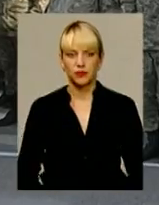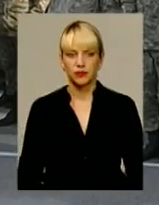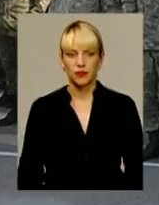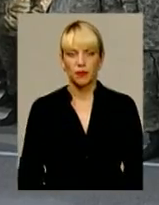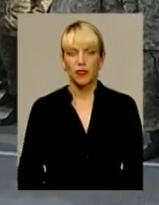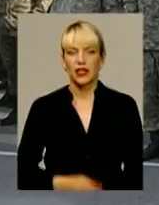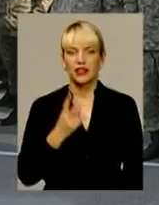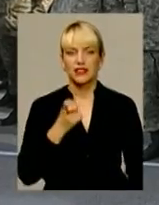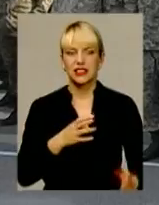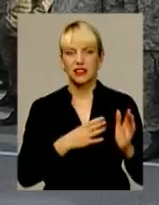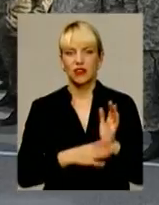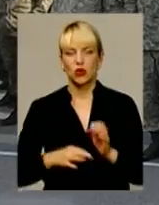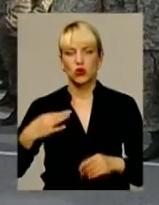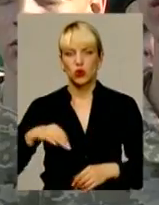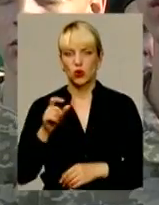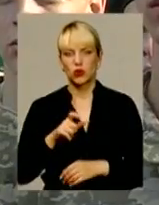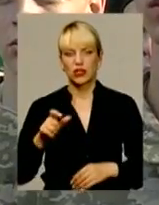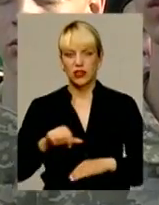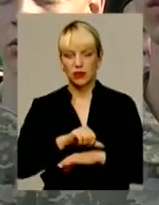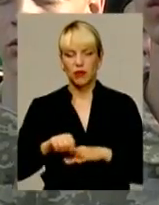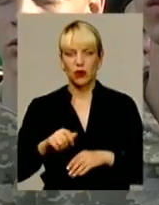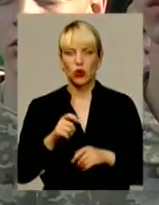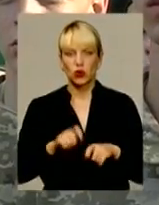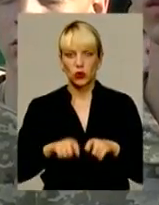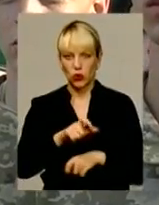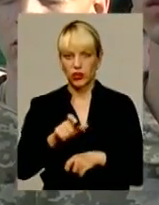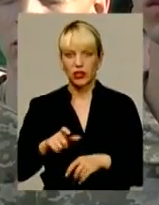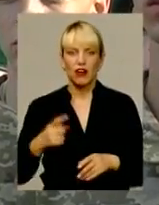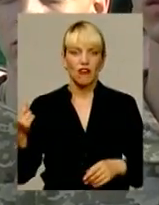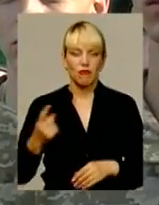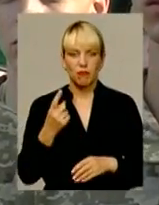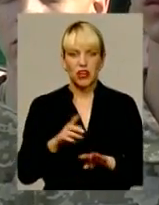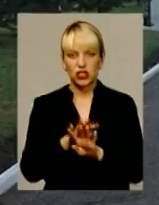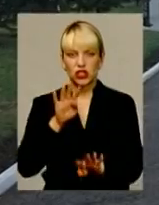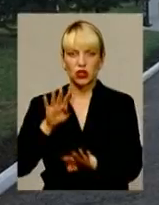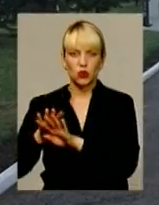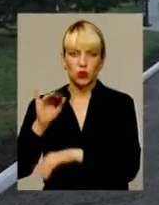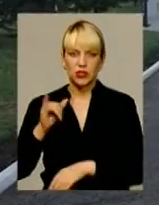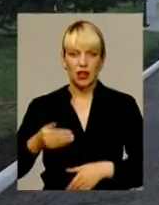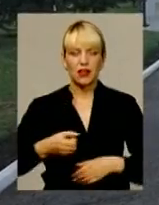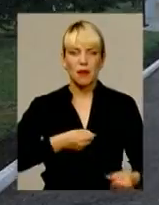«Двісті дев'яносто курсантів-прикордонників уперше шикуються на плацу та марширують.